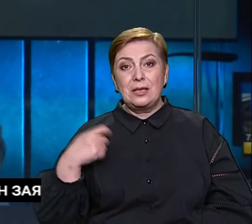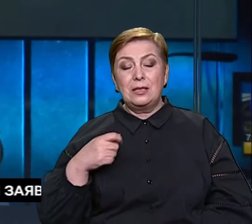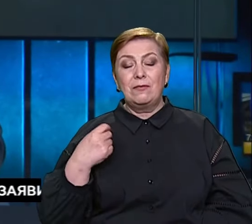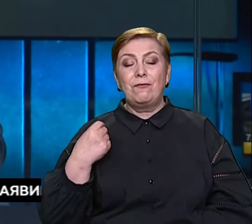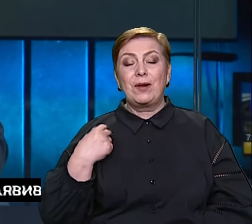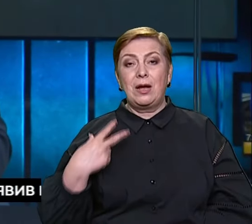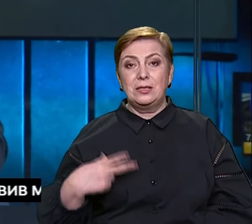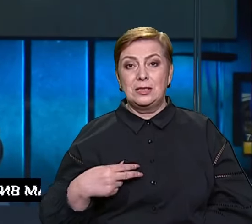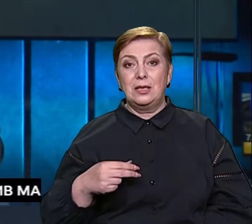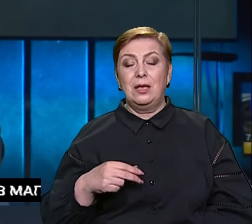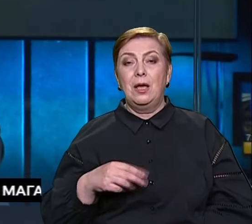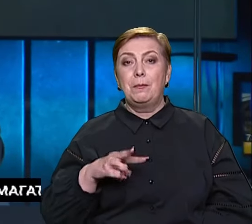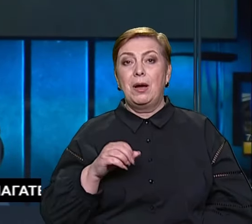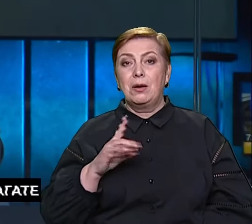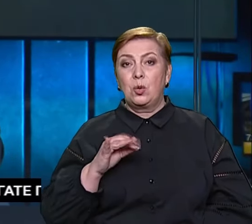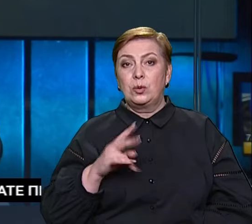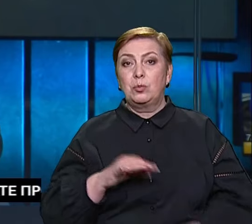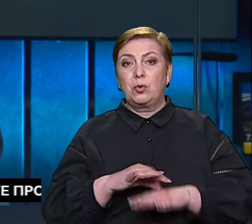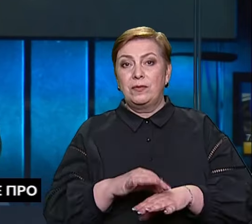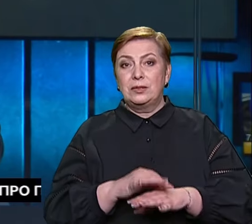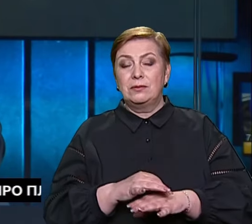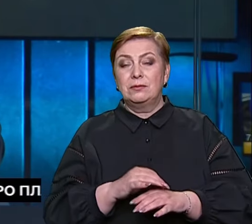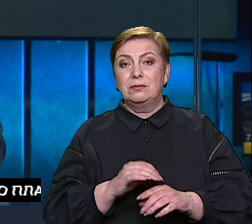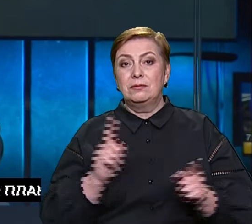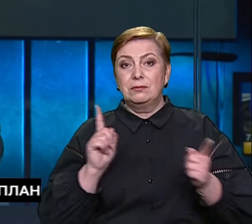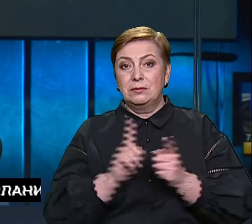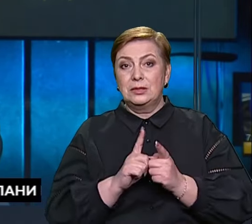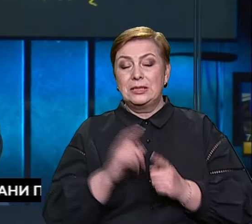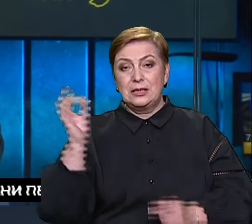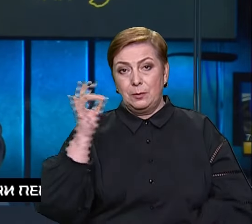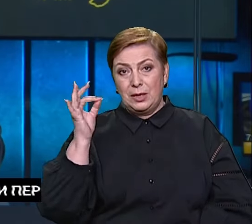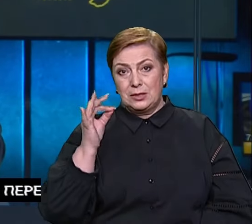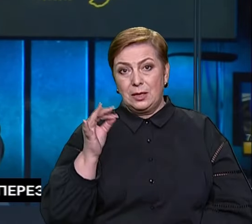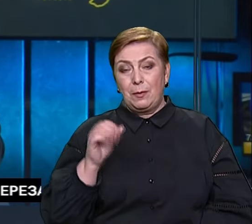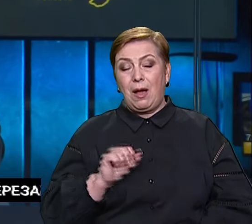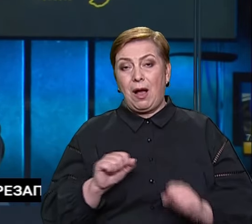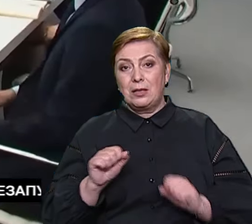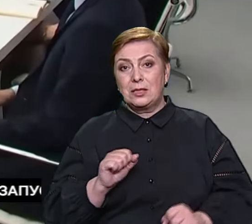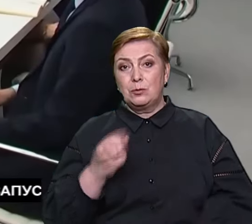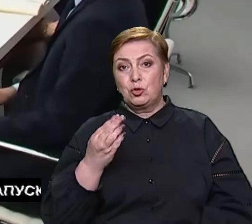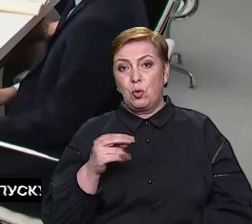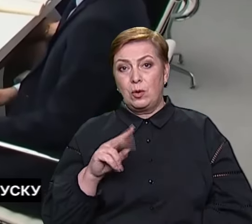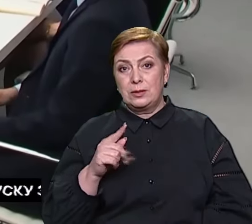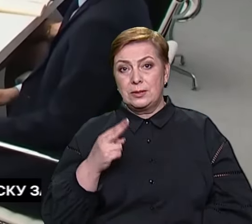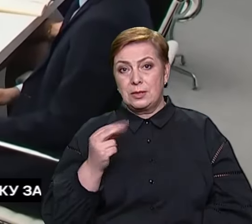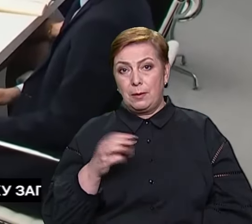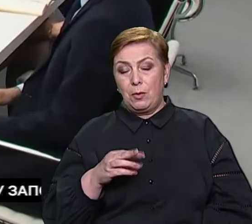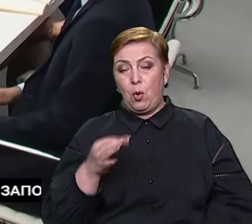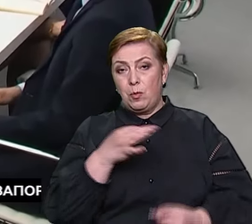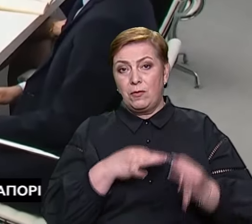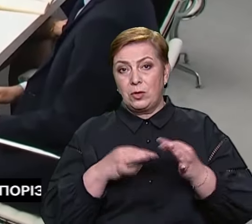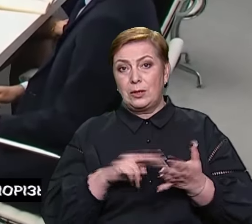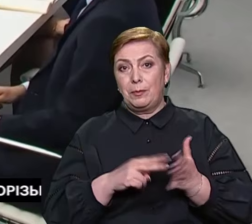Макрон провів відеоконференцію з німецьким канцлером Олефом Шольцем. Як повідомили на сайті Лисецького палацу, обговорили, зокрема, плани